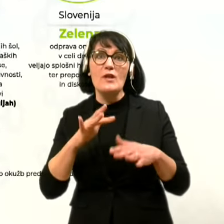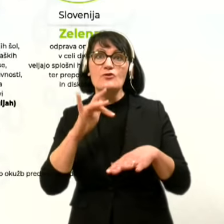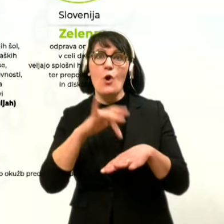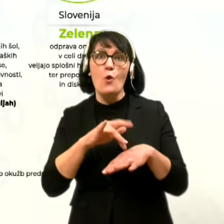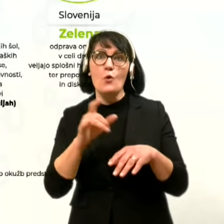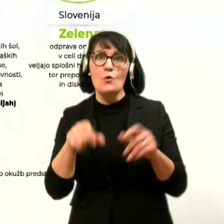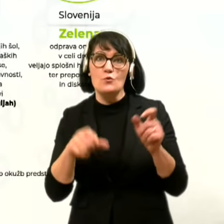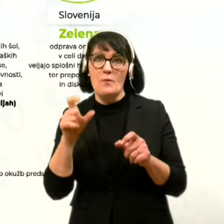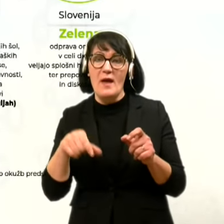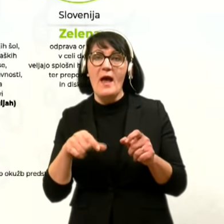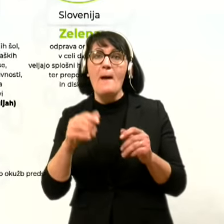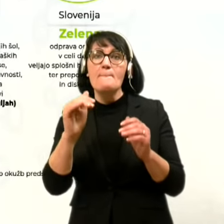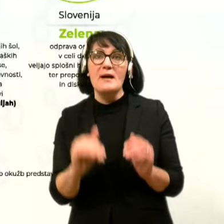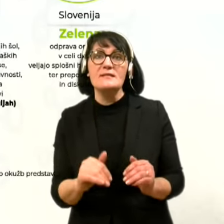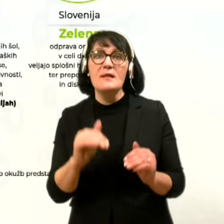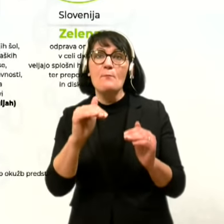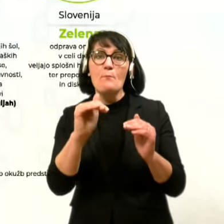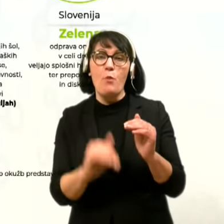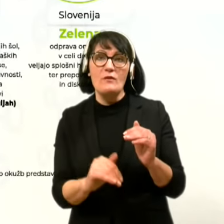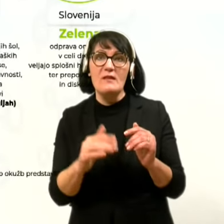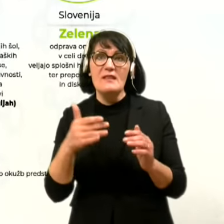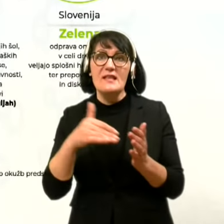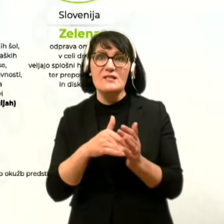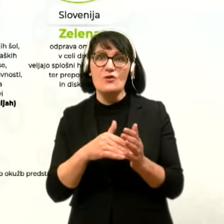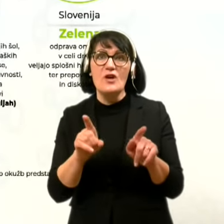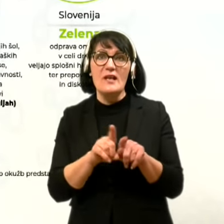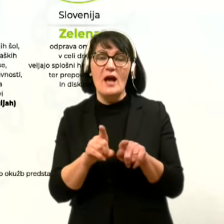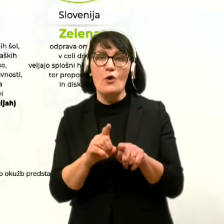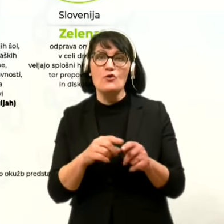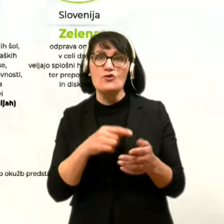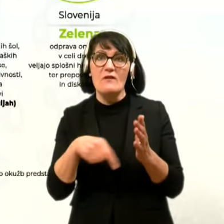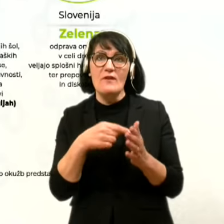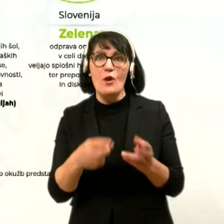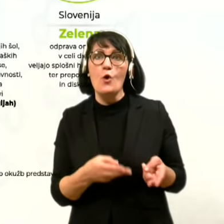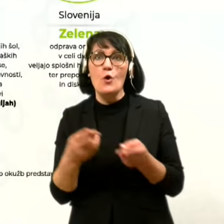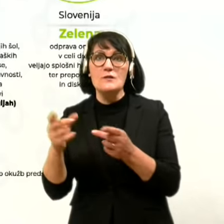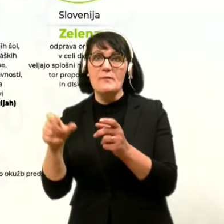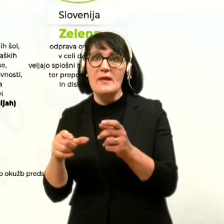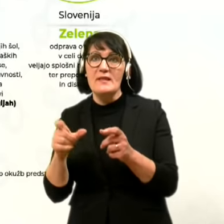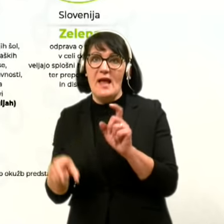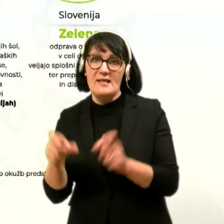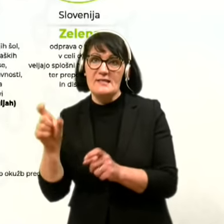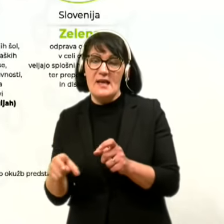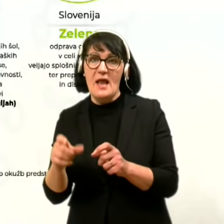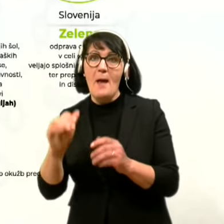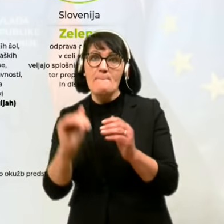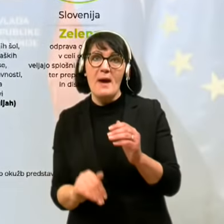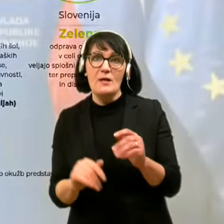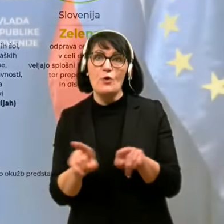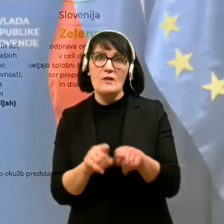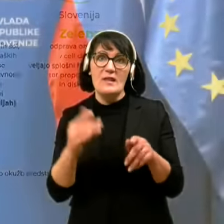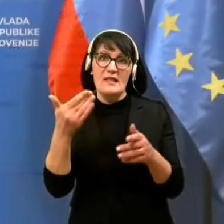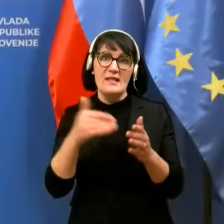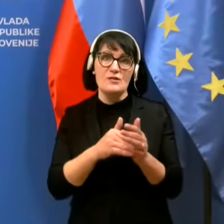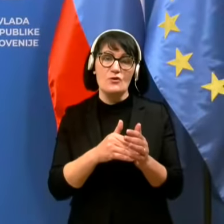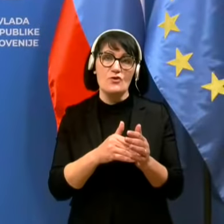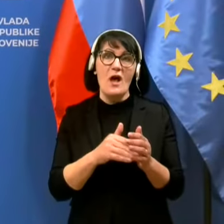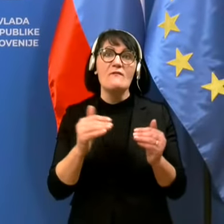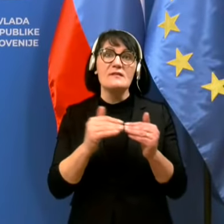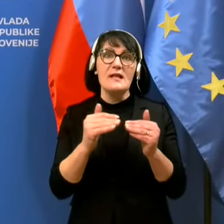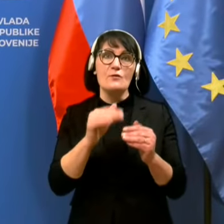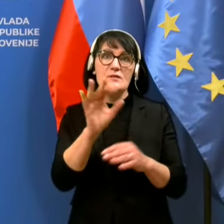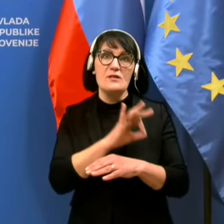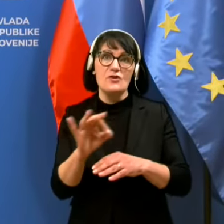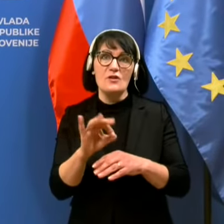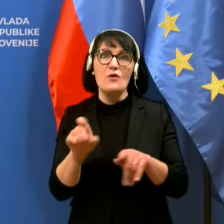po tisoč, enako tudi število hospitaliziranih mora pasti po tisoč. V skladu z načrtom se tako še vedno nahajamo v